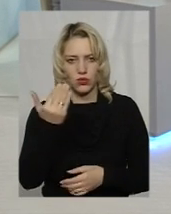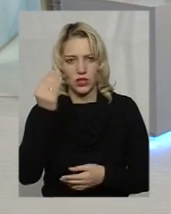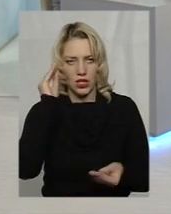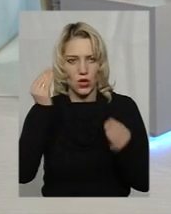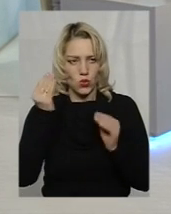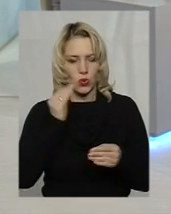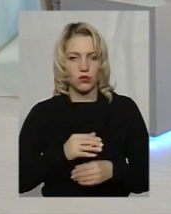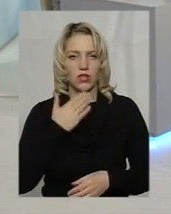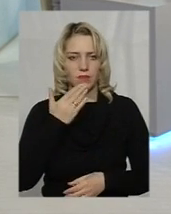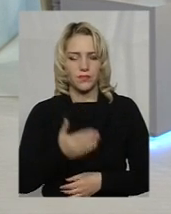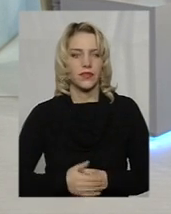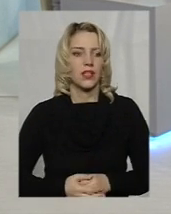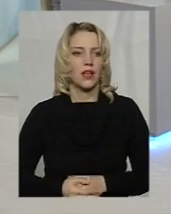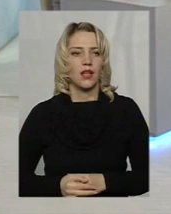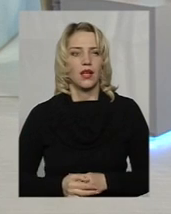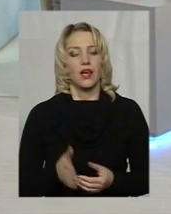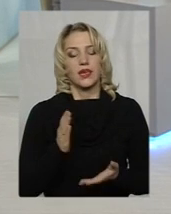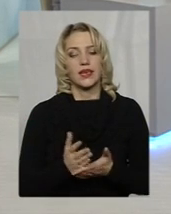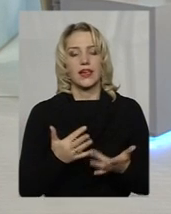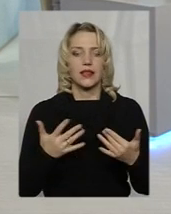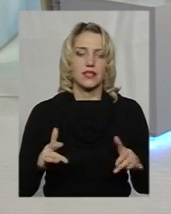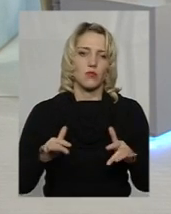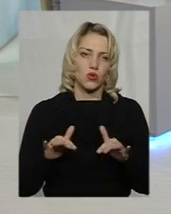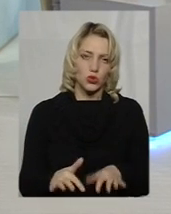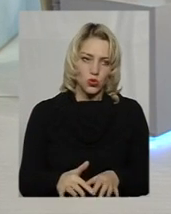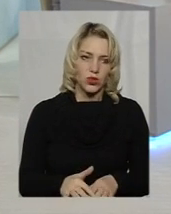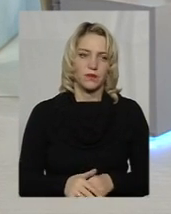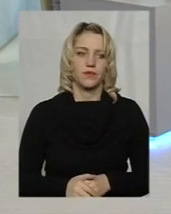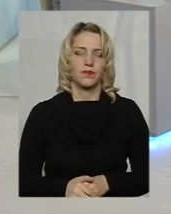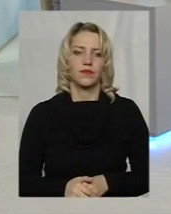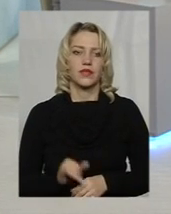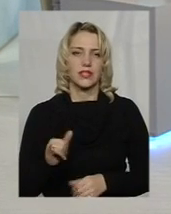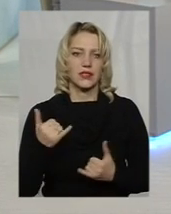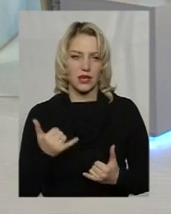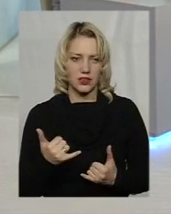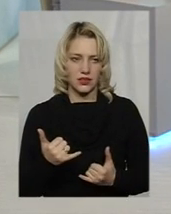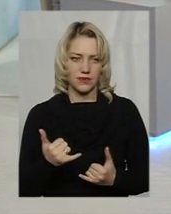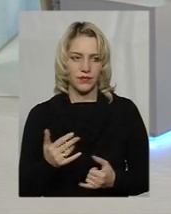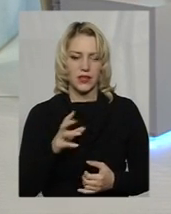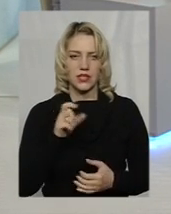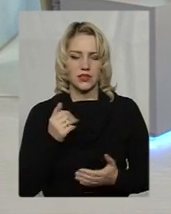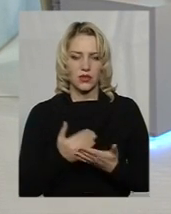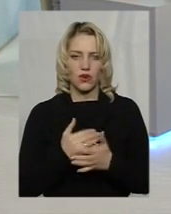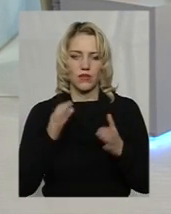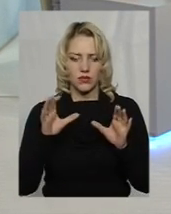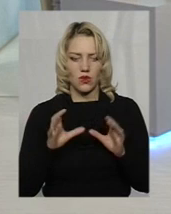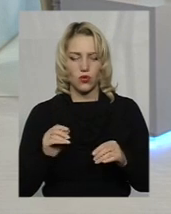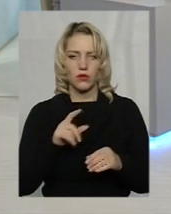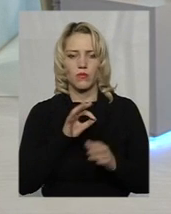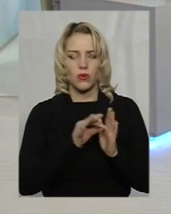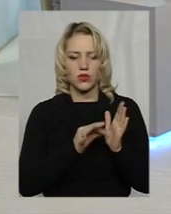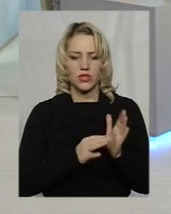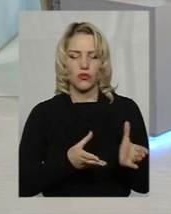Ну, є різні процедури, і зараз за новим законом про оцінку впливу на